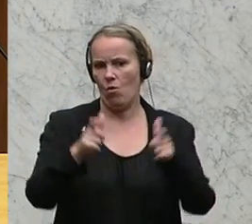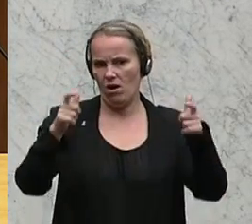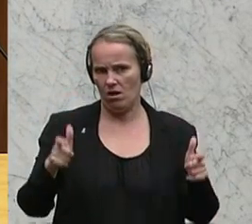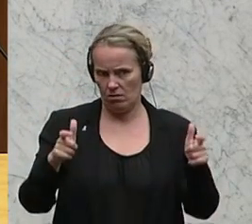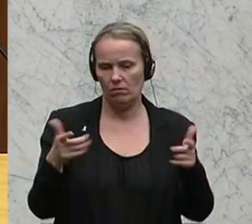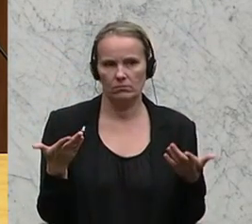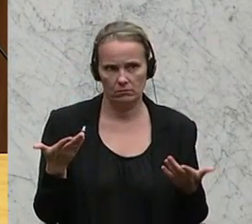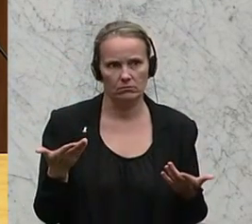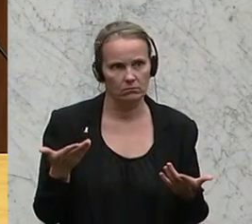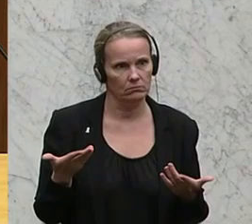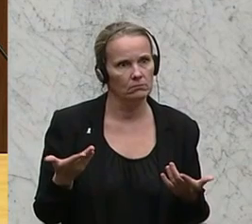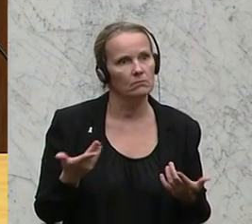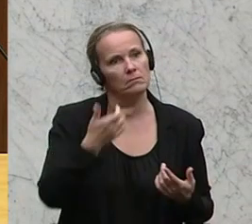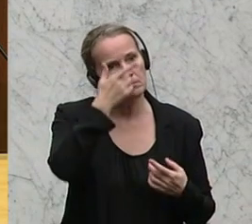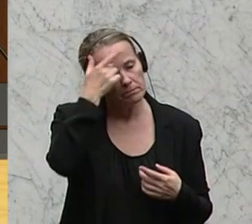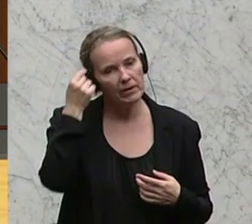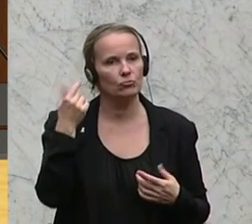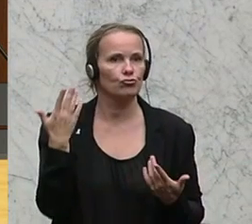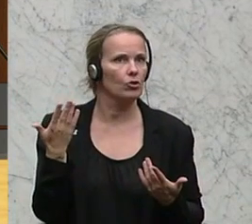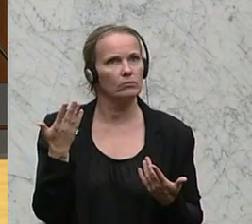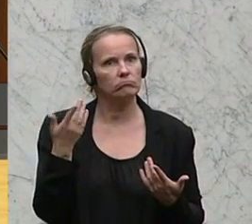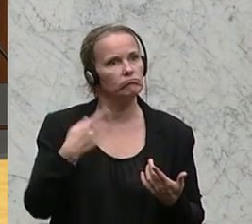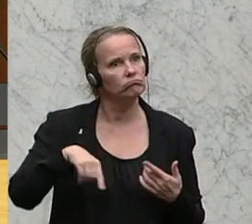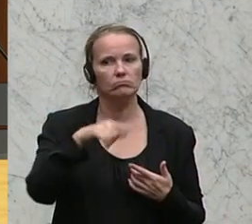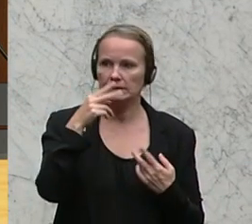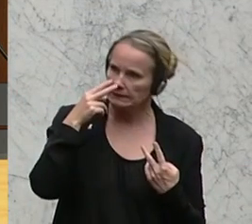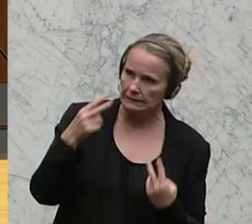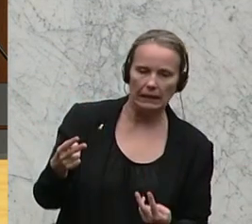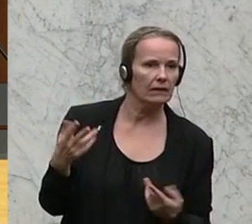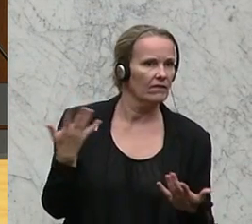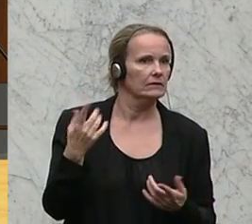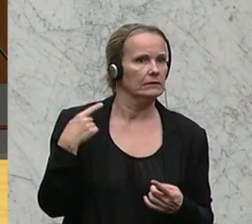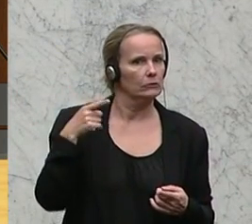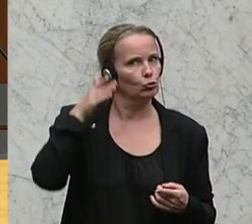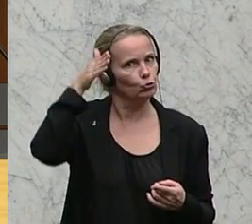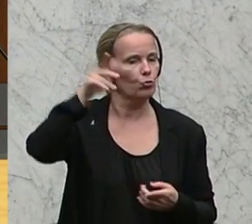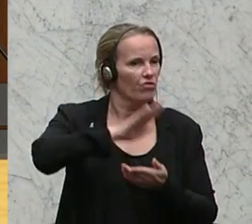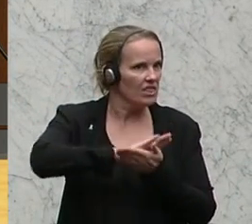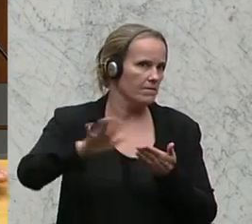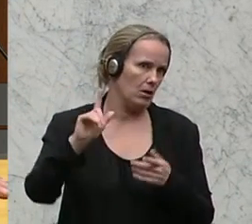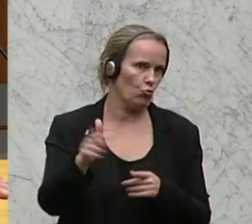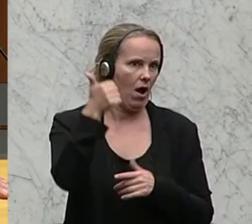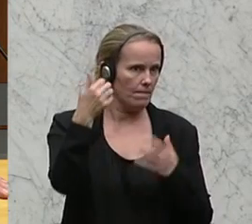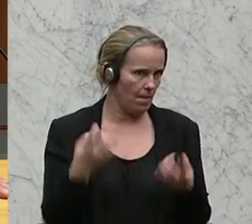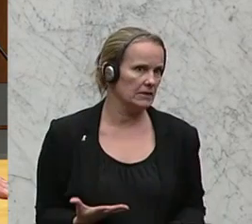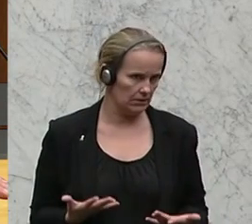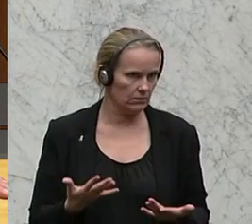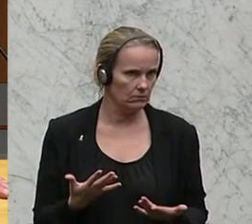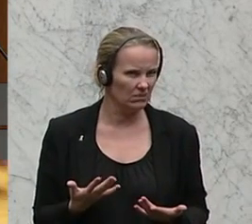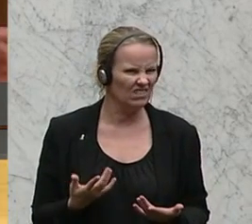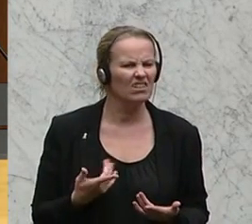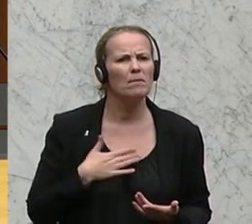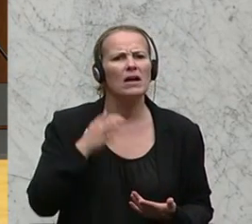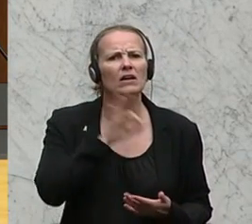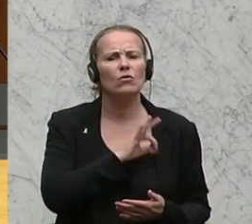wird, dass hier die Menschen das sehen, was nie wieder passieren sollte. Meine Damen und Herren, wir hatten,